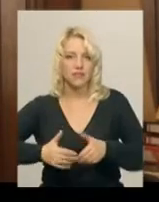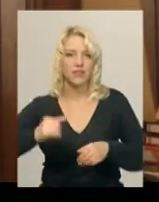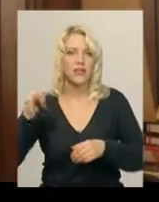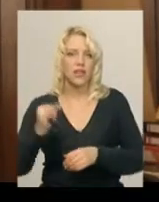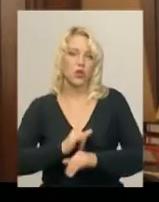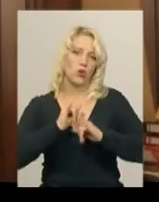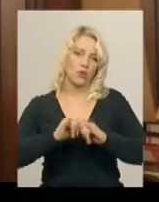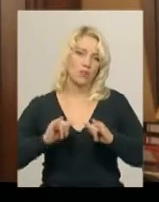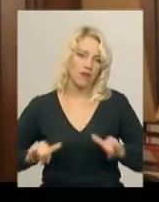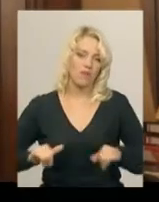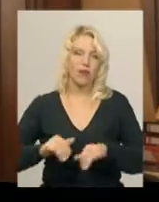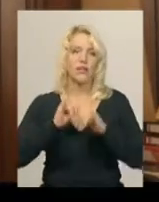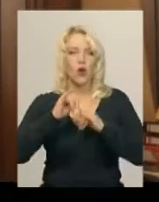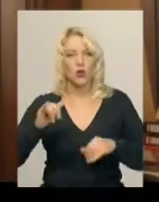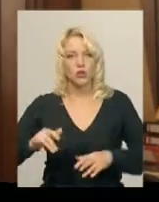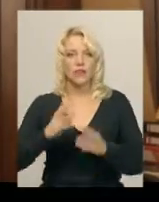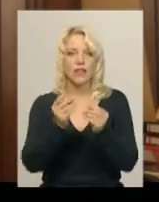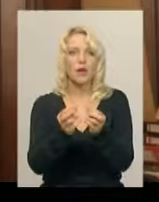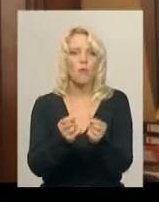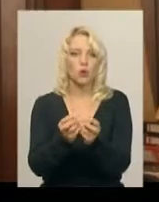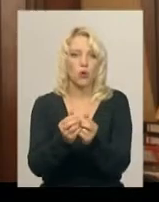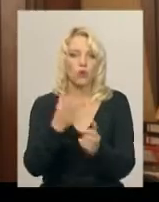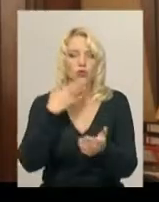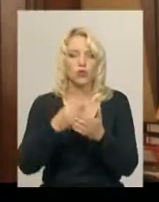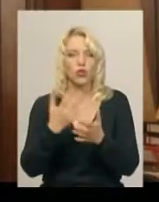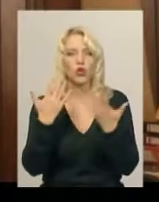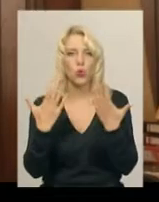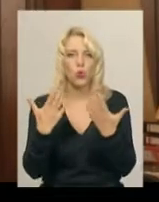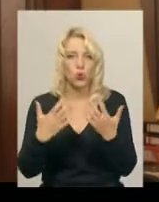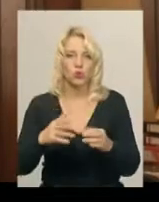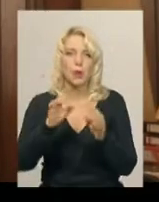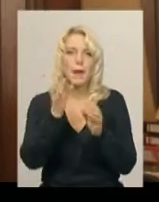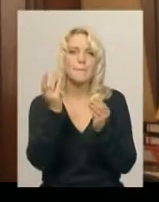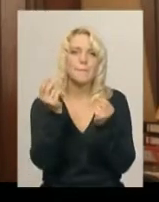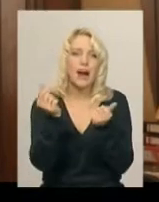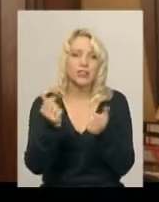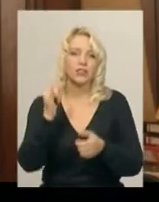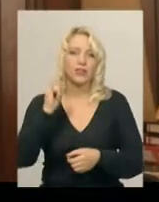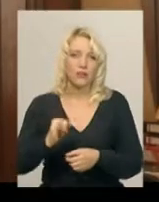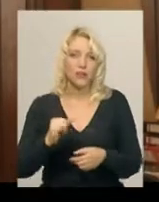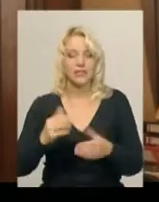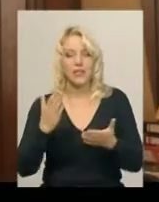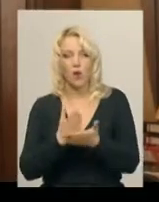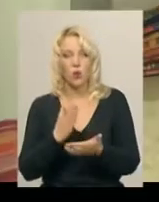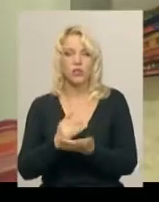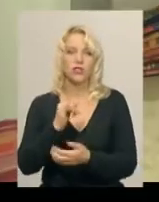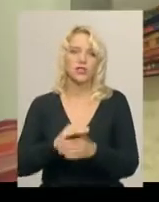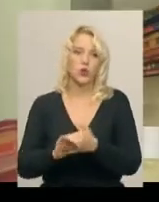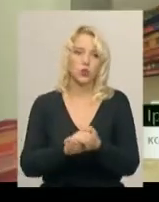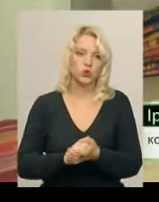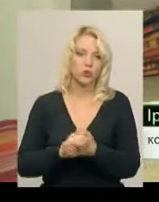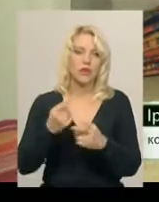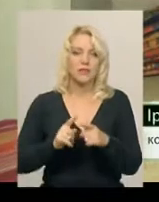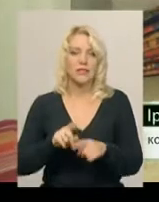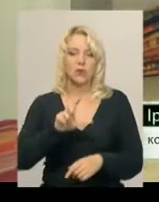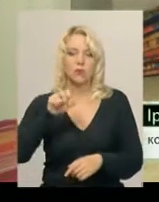розвиватися. І розвивати моторику своїх ручок і пальчиків. І знаходитися в суспільстві. Саме у цій